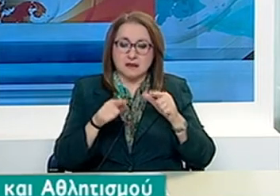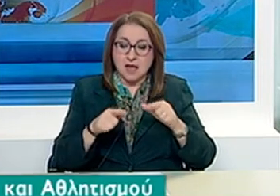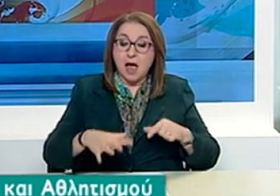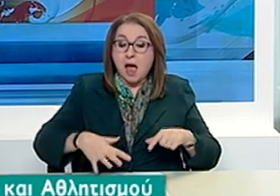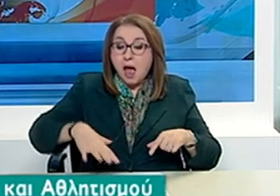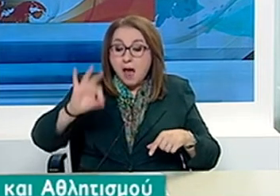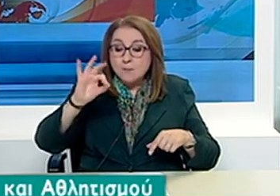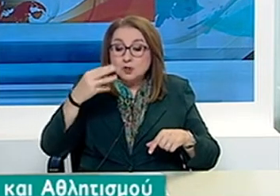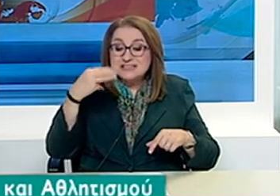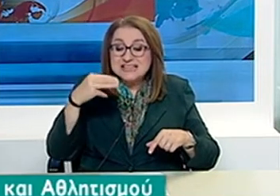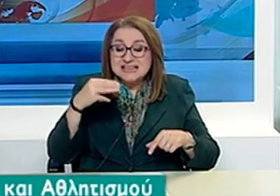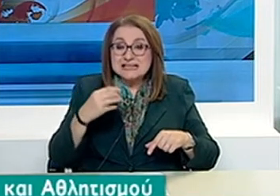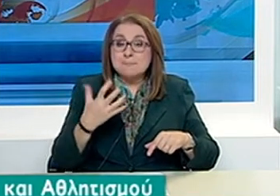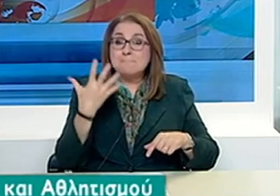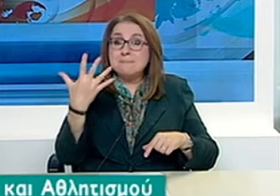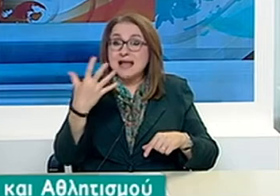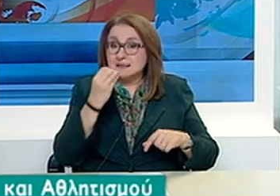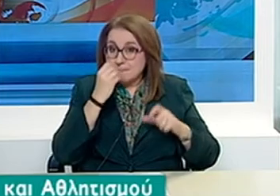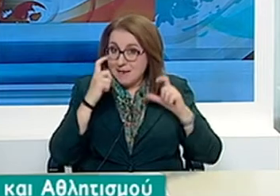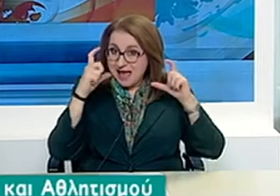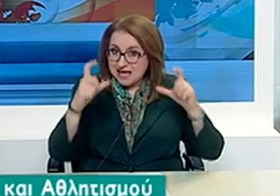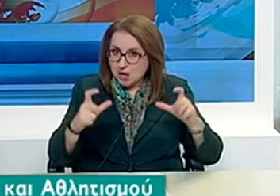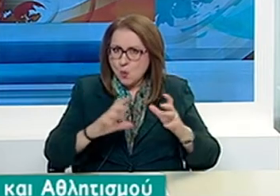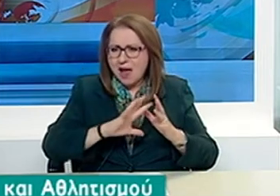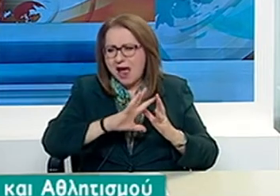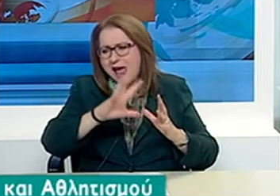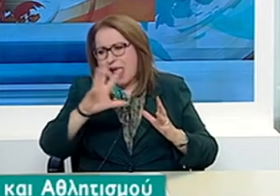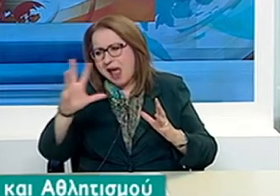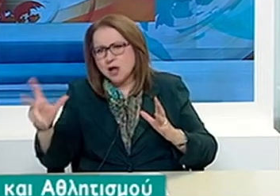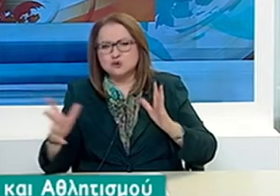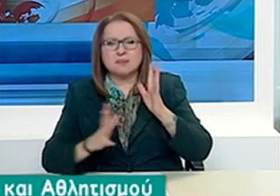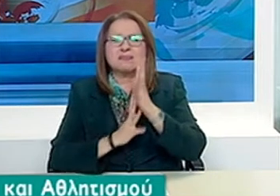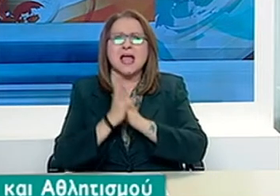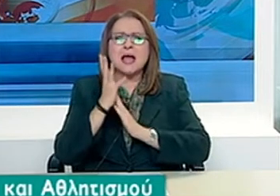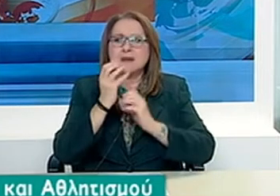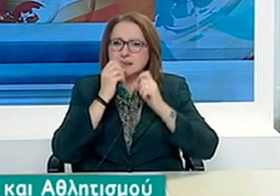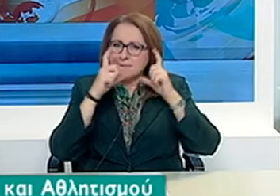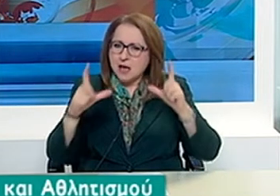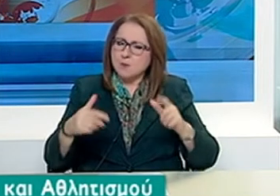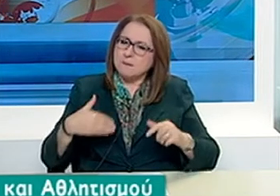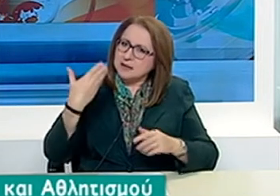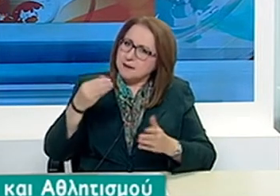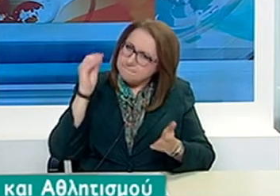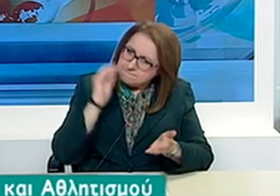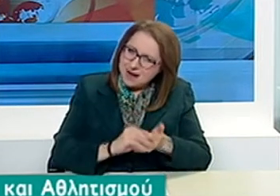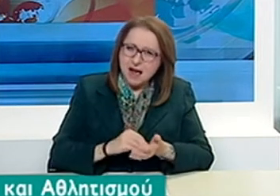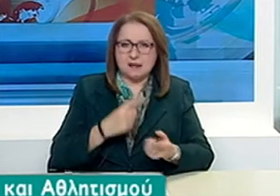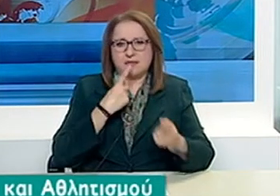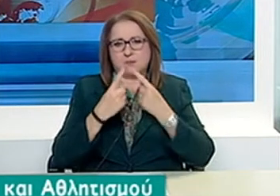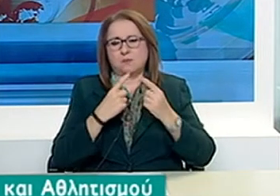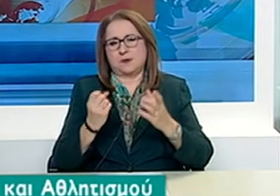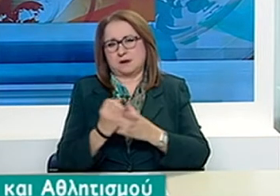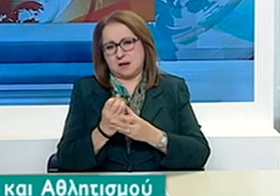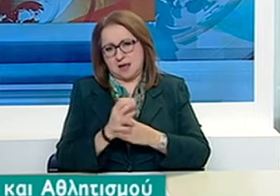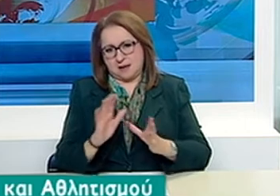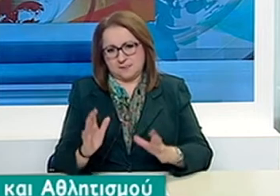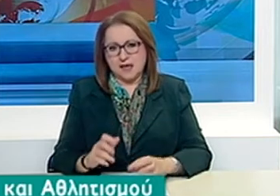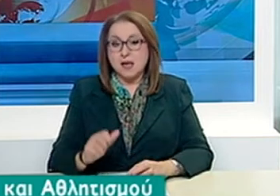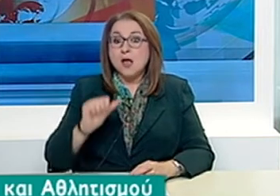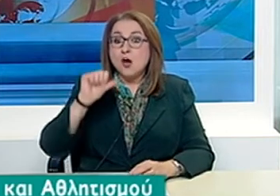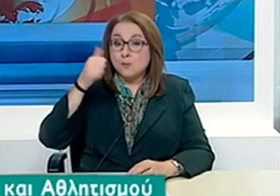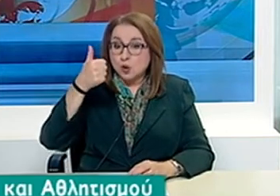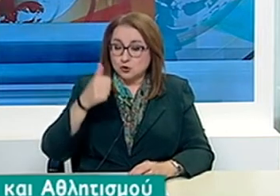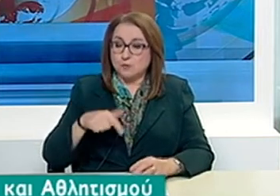-5η Μαΐου έως και σχεδόν τα μέσα του μήνα όπου και θα επανέλθουμε. Πρώτον, αρχικά θα επιτραπούν